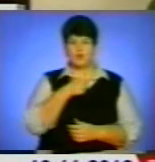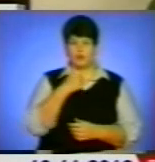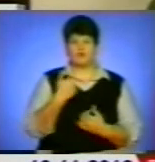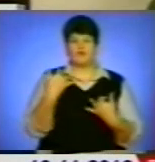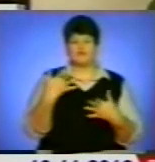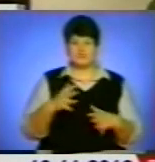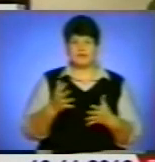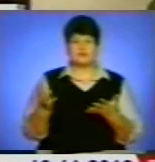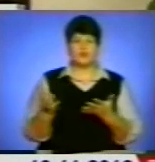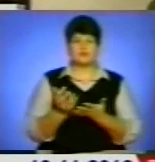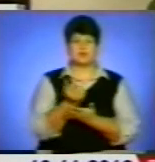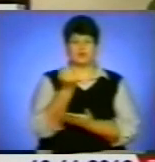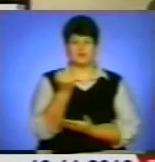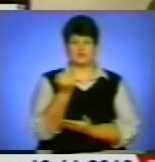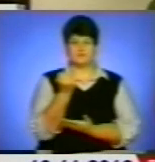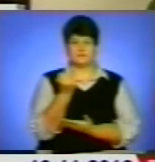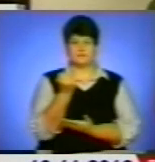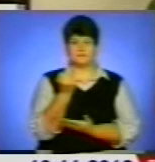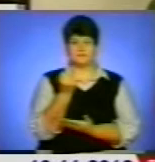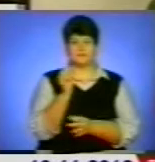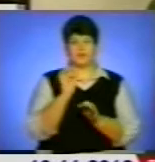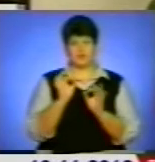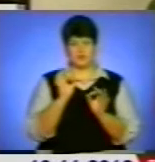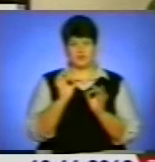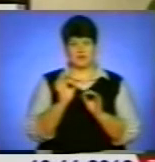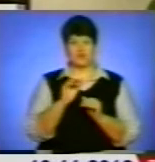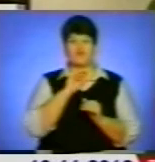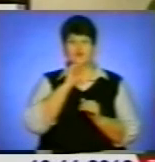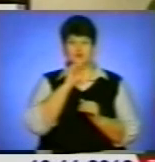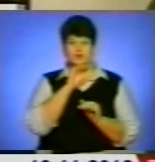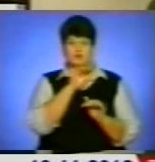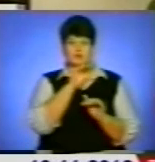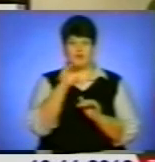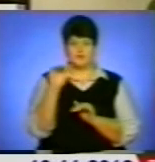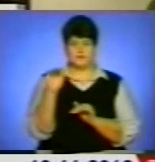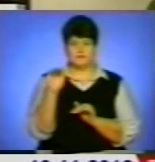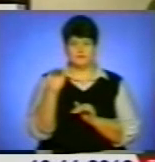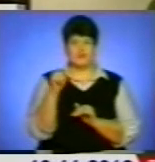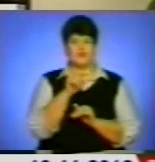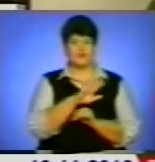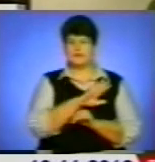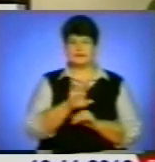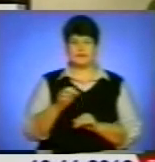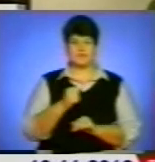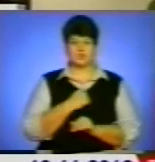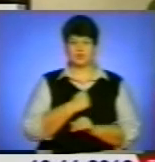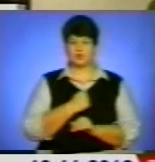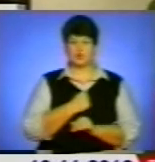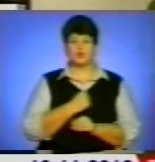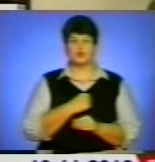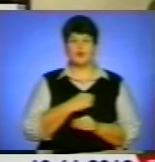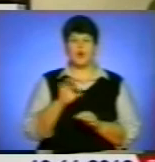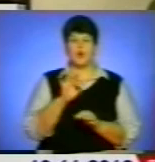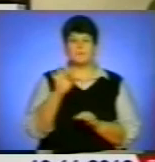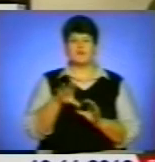вже досягнувши достатньо високого професійного рівня, вони не шкодують про вибір своєї